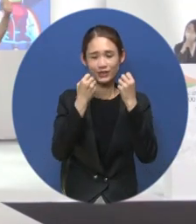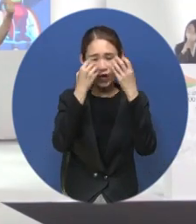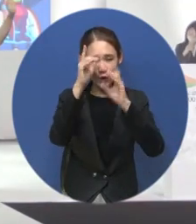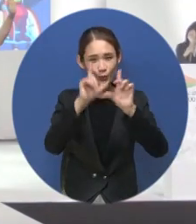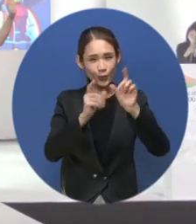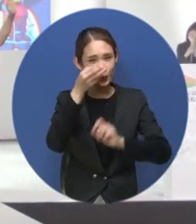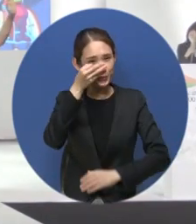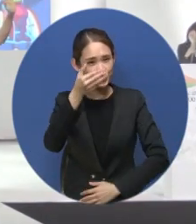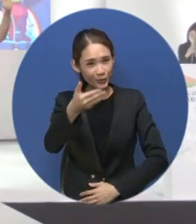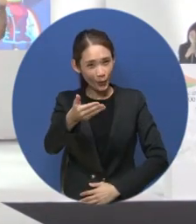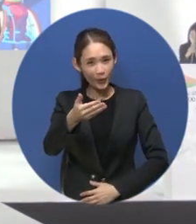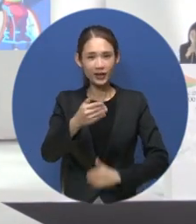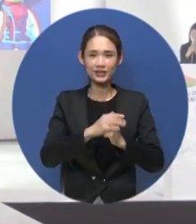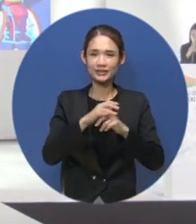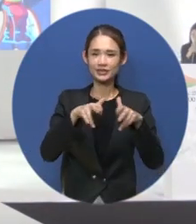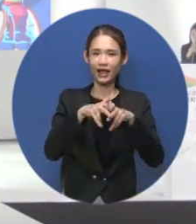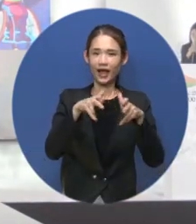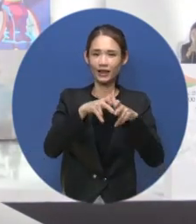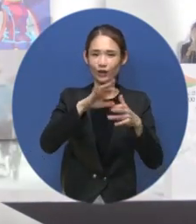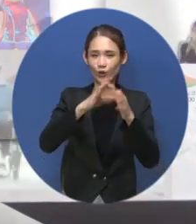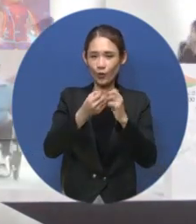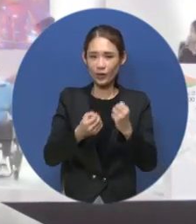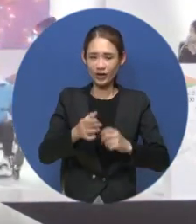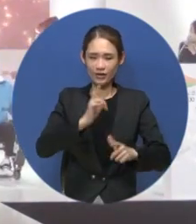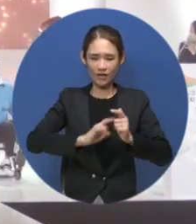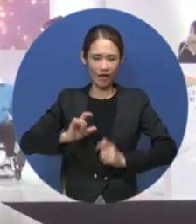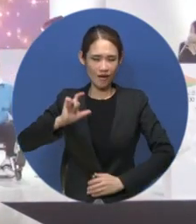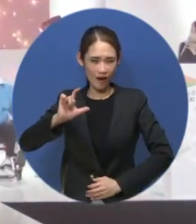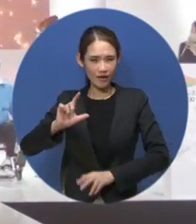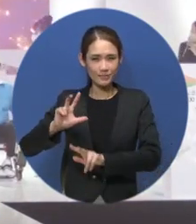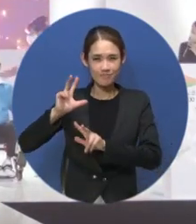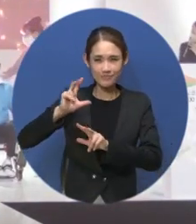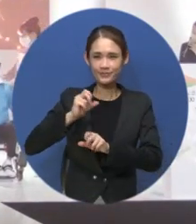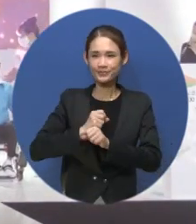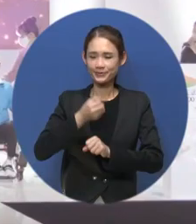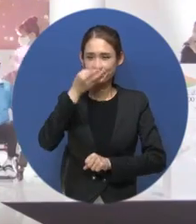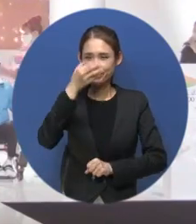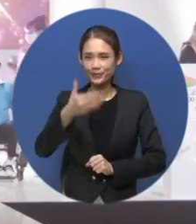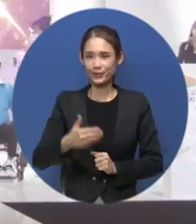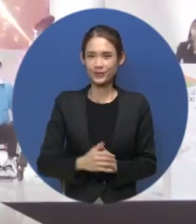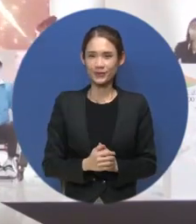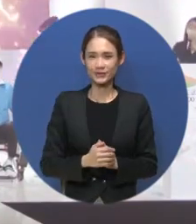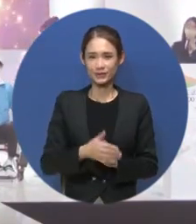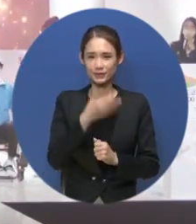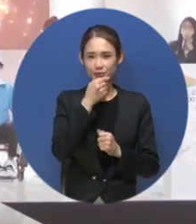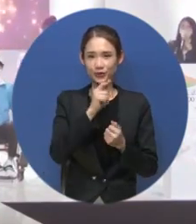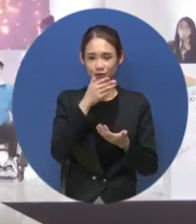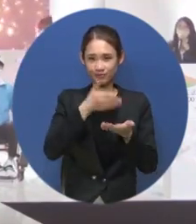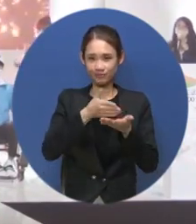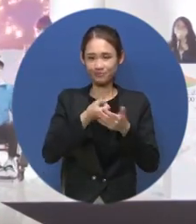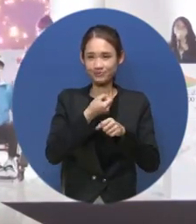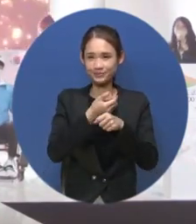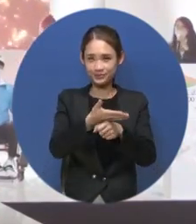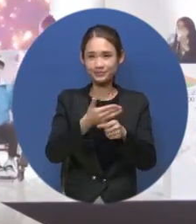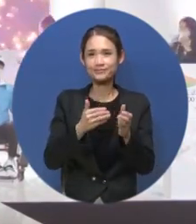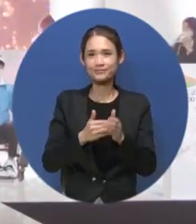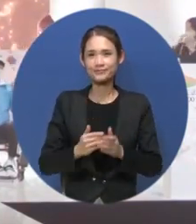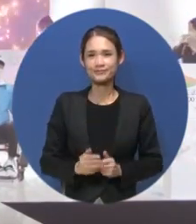한편, 도쿄 패럴림픽을 향한 굳은 의지를 전했습니다. 독지TV 뉴스 박성용입니다. 기상캐스터